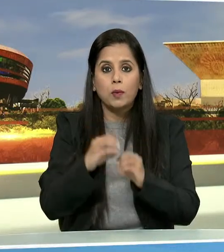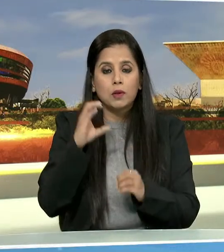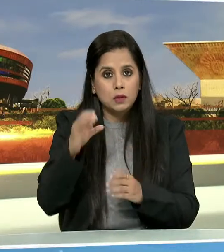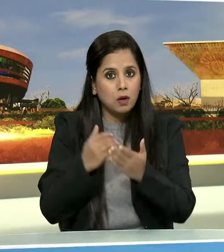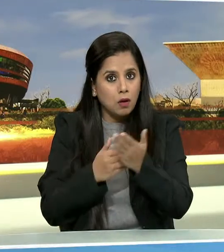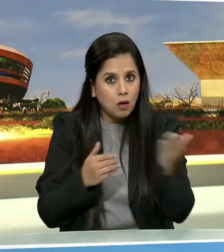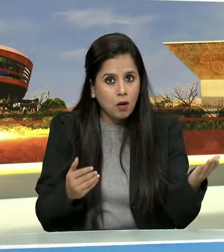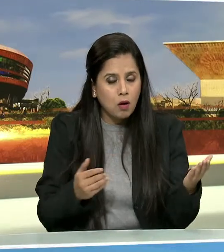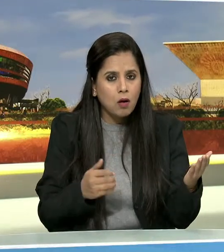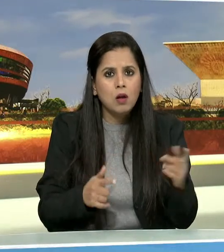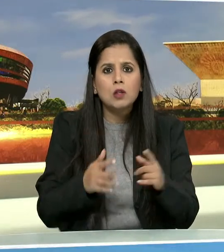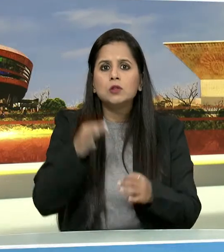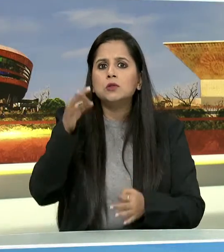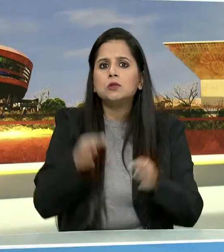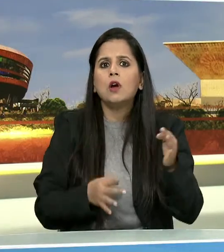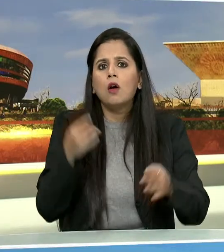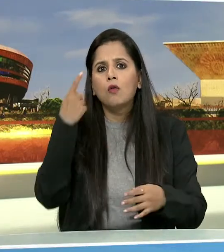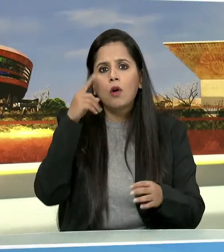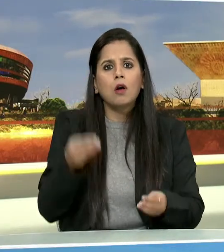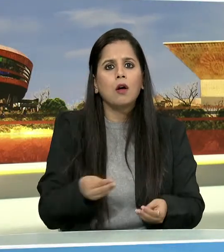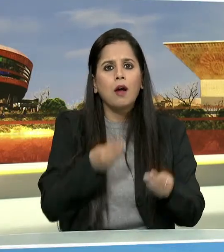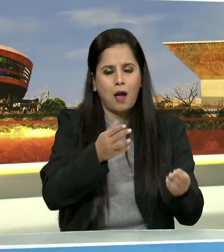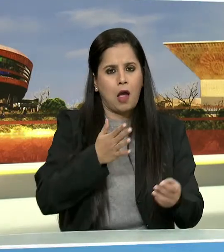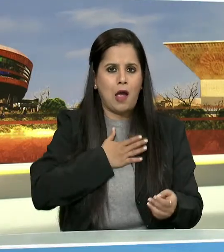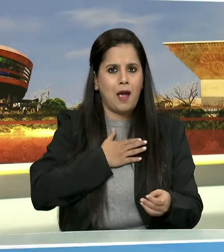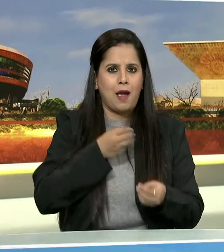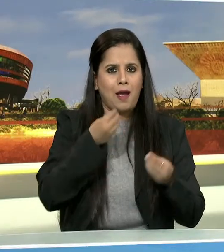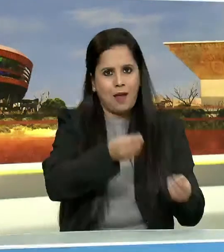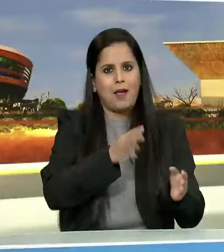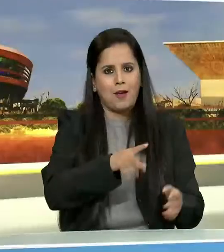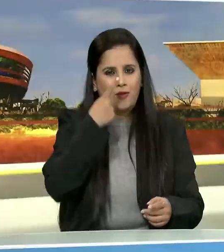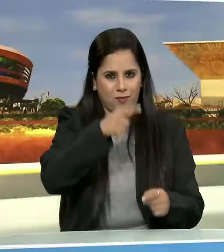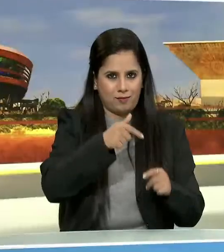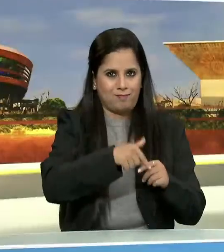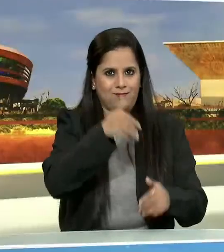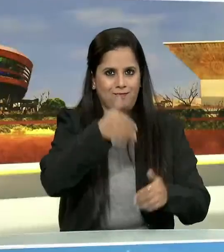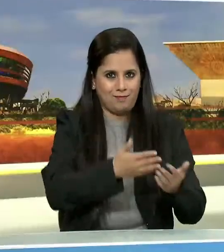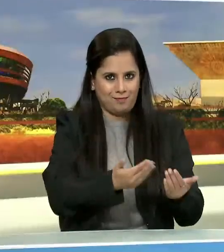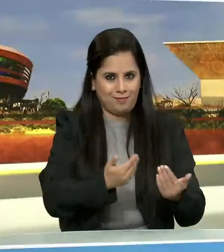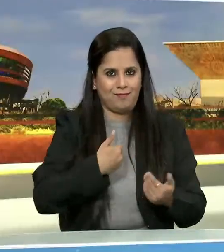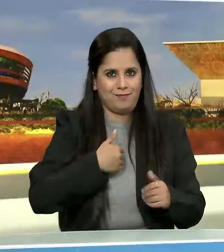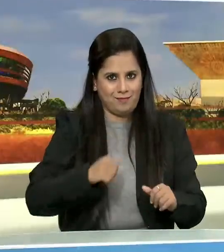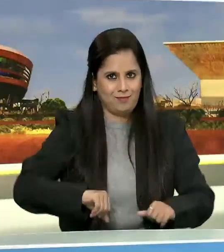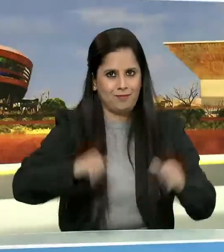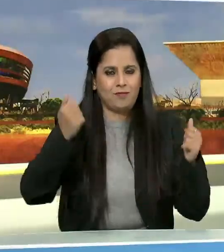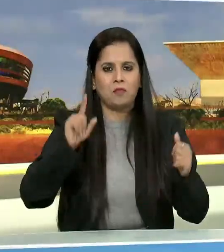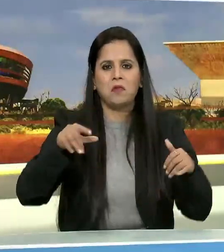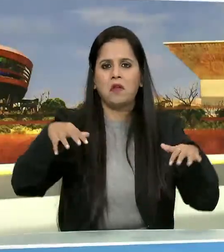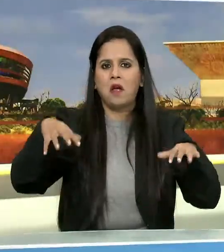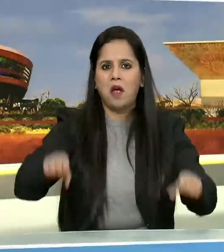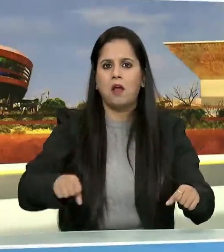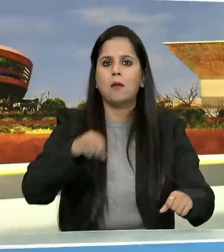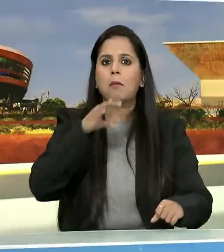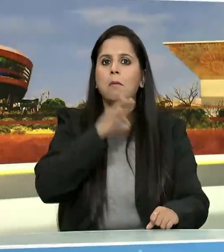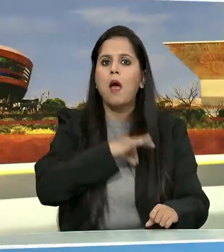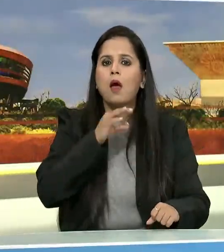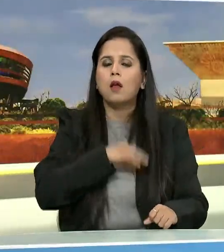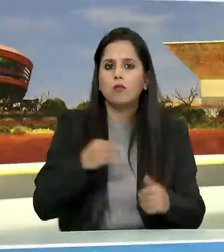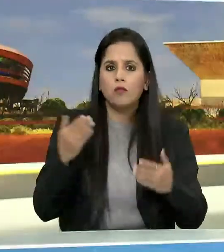न्याय देने के नाम पर मांगे गए और सत्ता का फाइदा